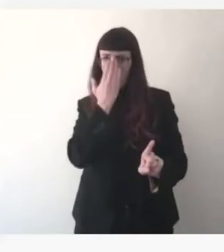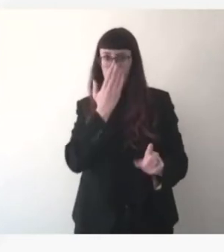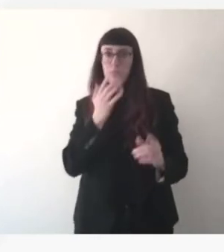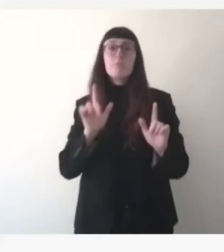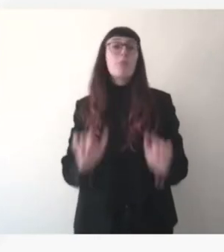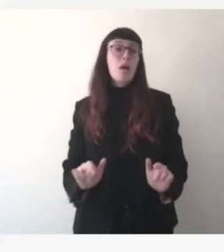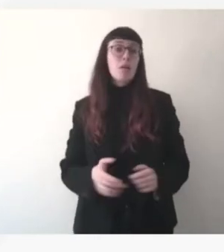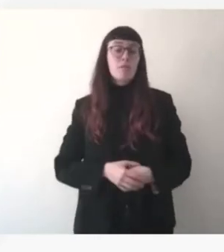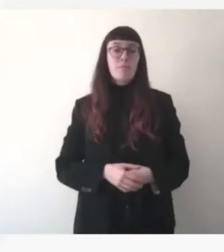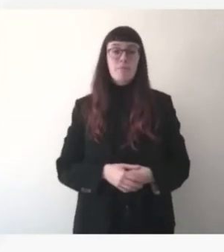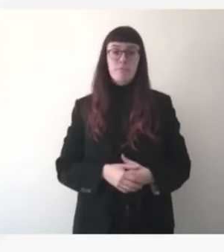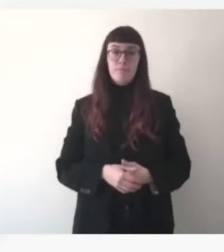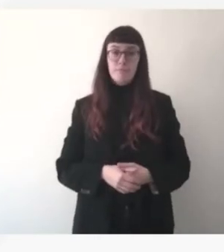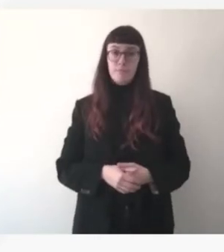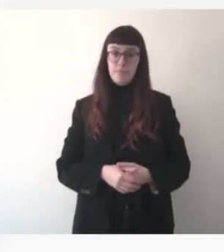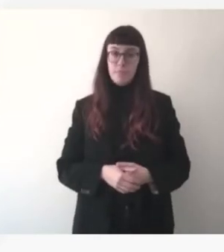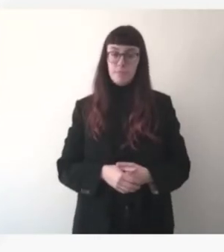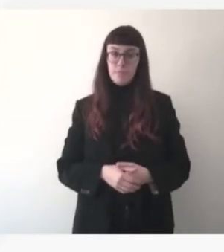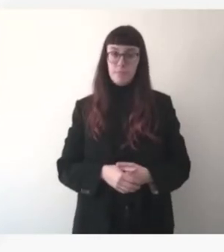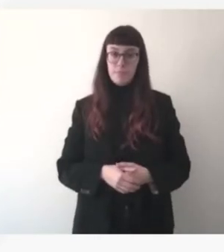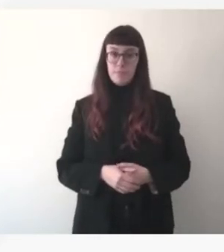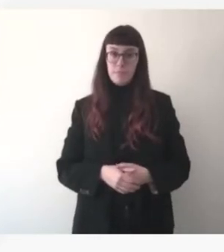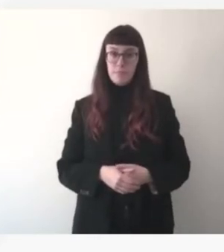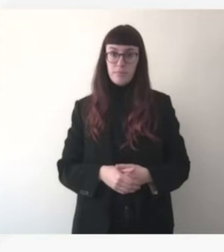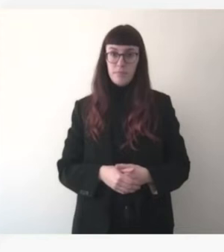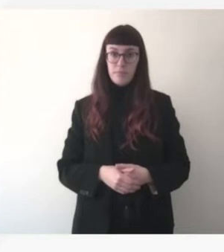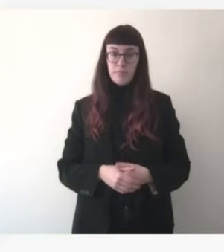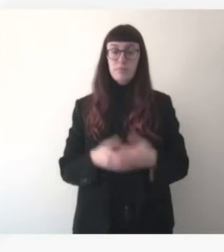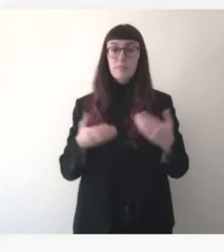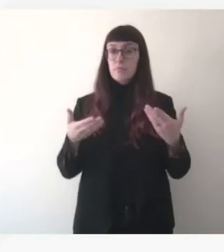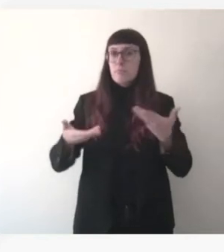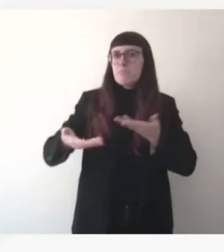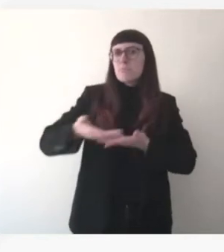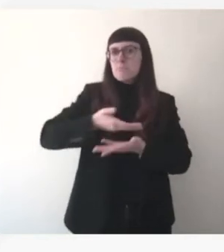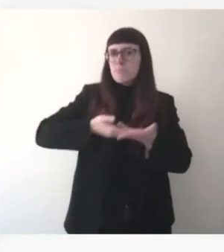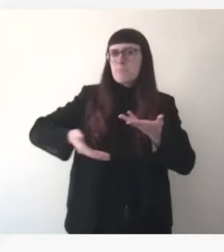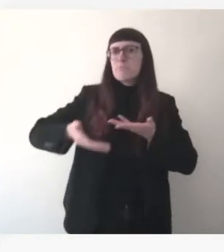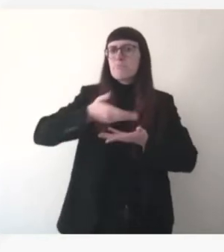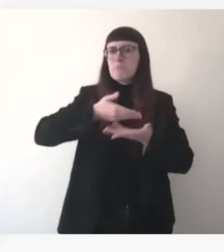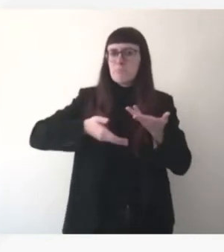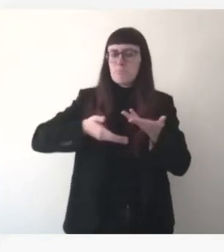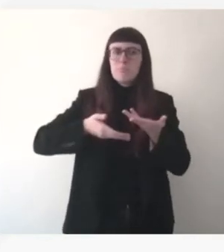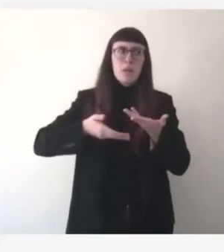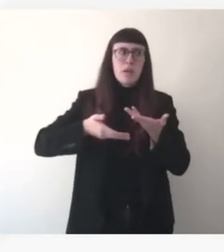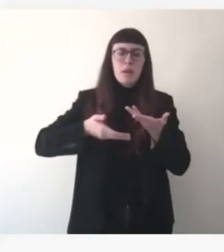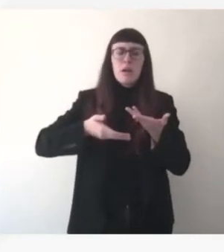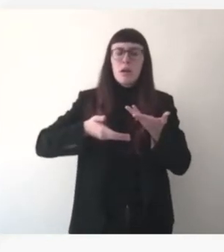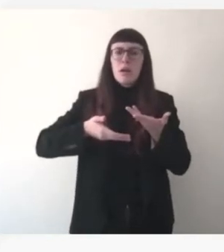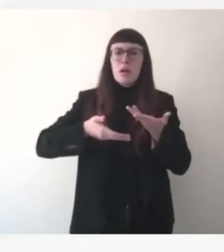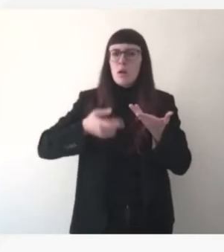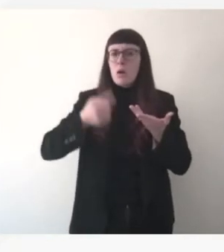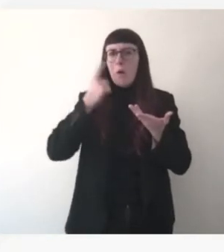et essentiellement, j'allais dire exclusivement sur la résilience de nos infrastructures qui supportent